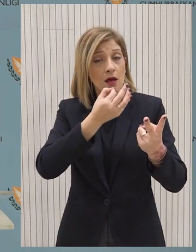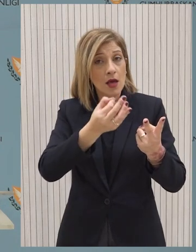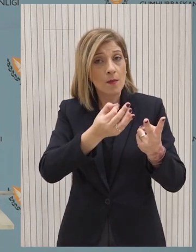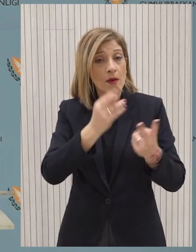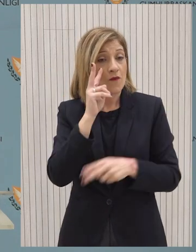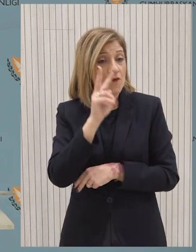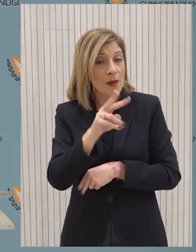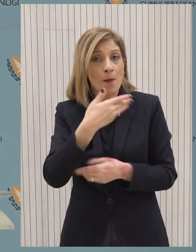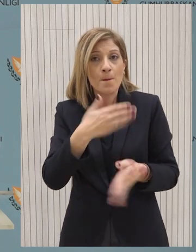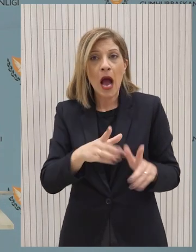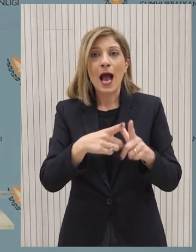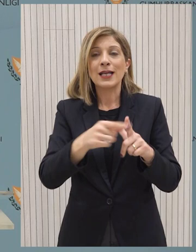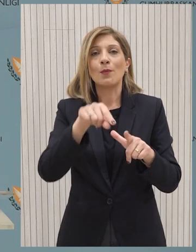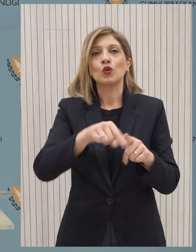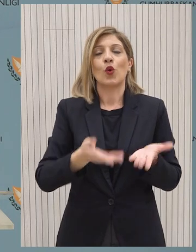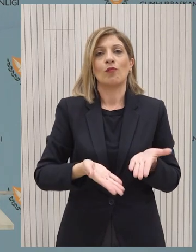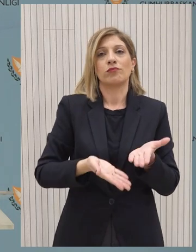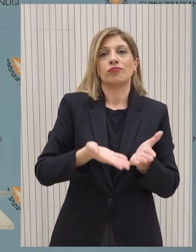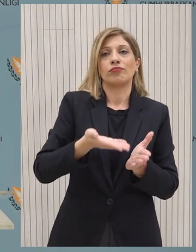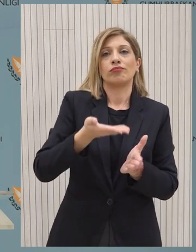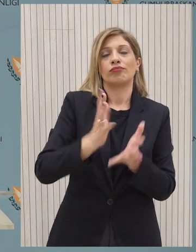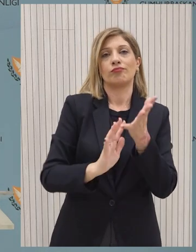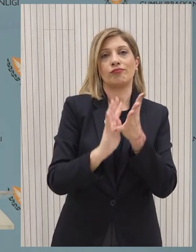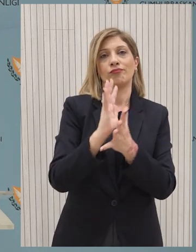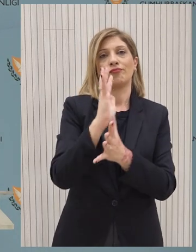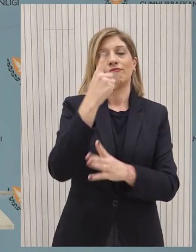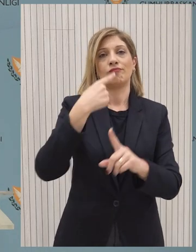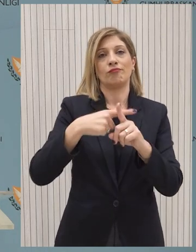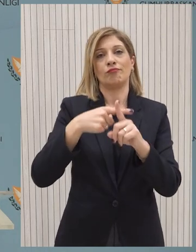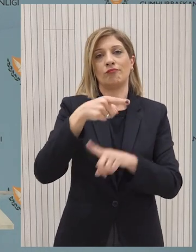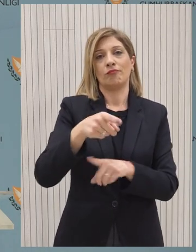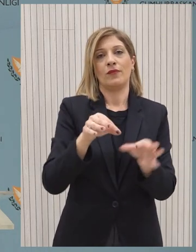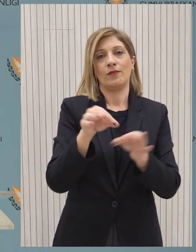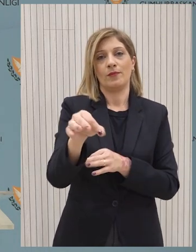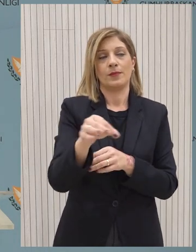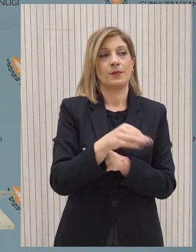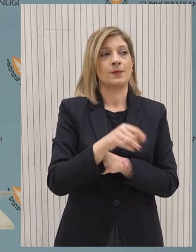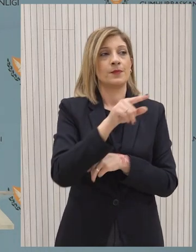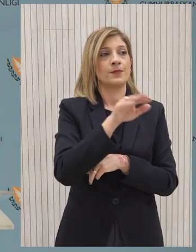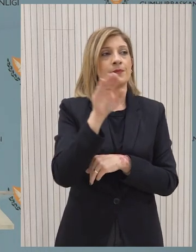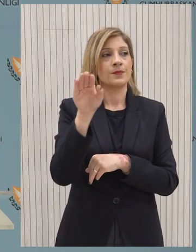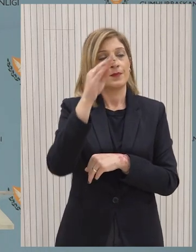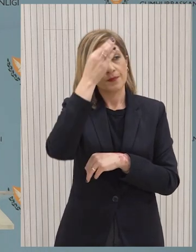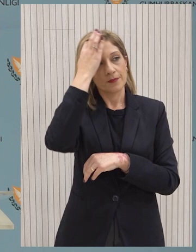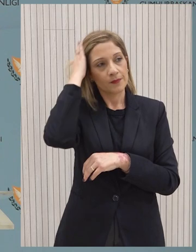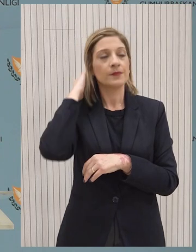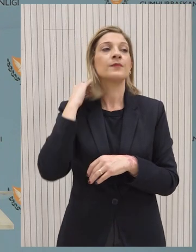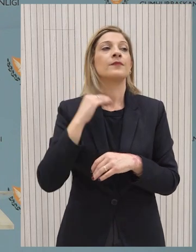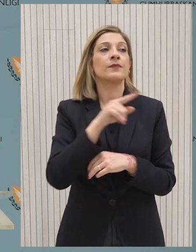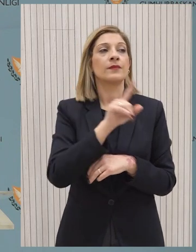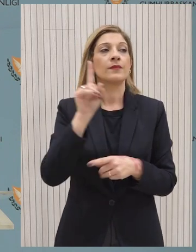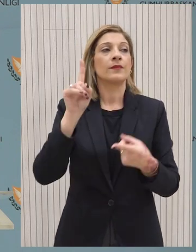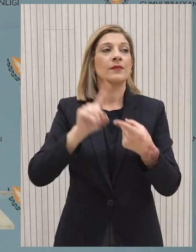αξιοπιστία της Κυπριακής Δημοκρατίας αλλά και την άμεση ανταπόκριση στην αποτελεσματική εφαρμογή αυτού των κυρώσεων. Δηλαδή αυτή η